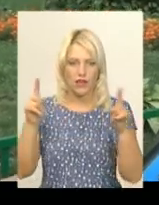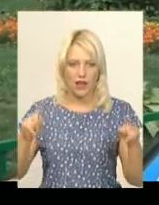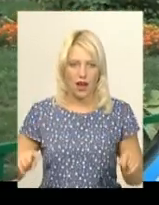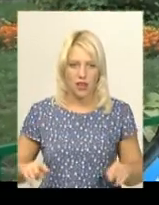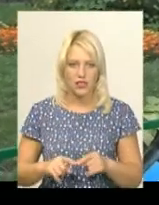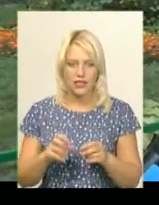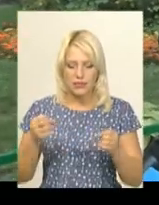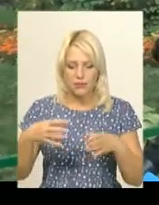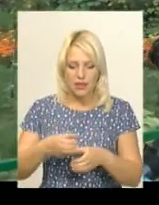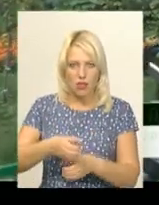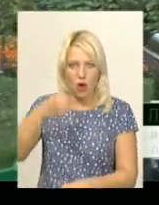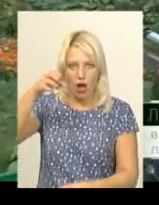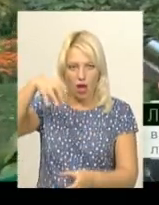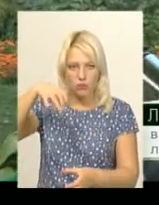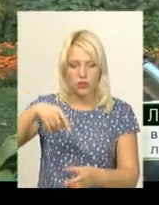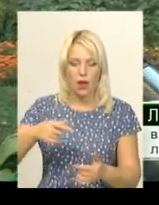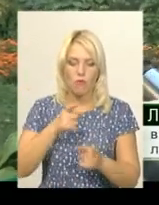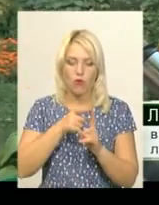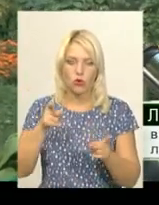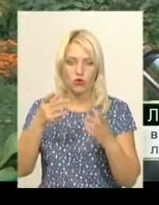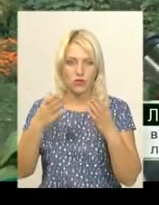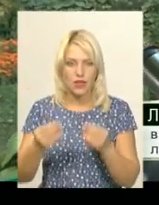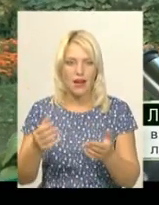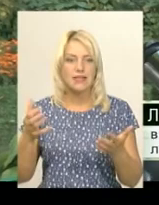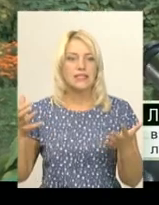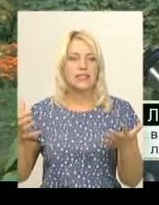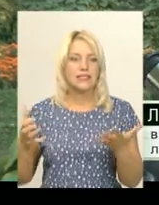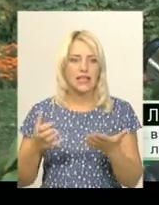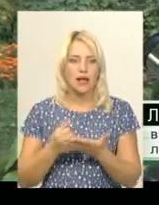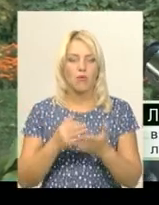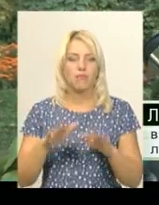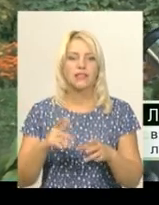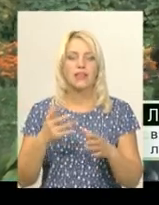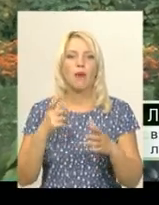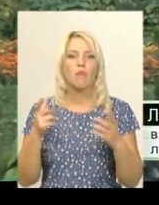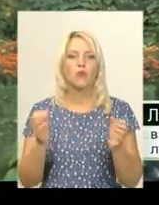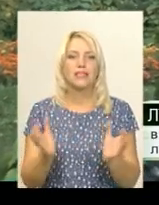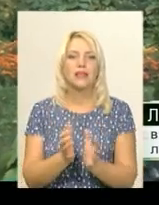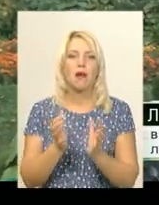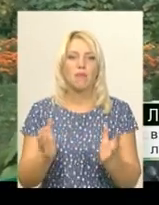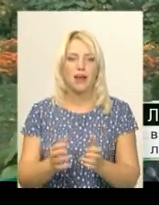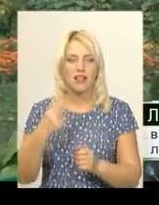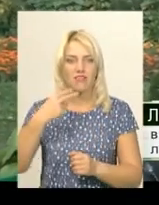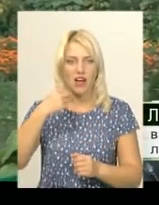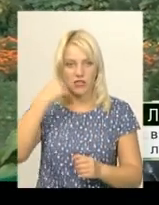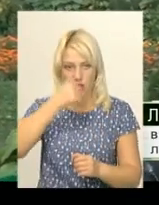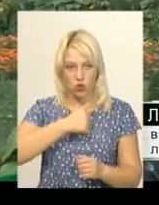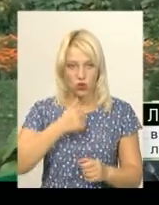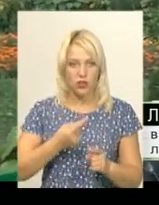дня ми знайдемо місце, де вона буде зберігатися протягом 20 років, тому що у цю капсулу на таких аркушах